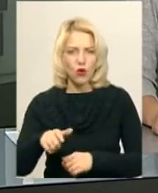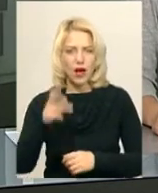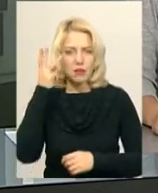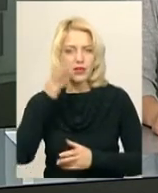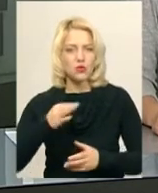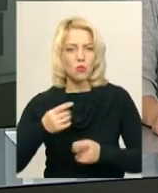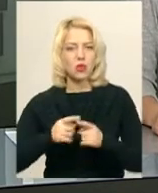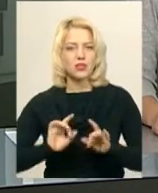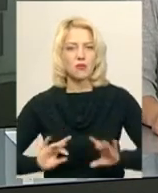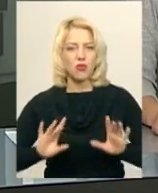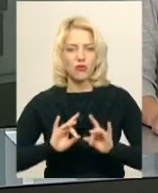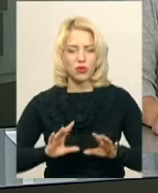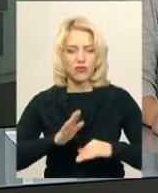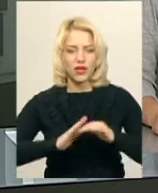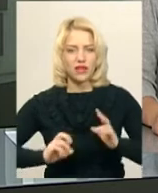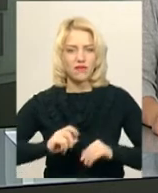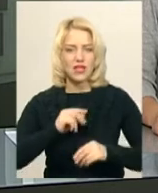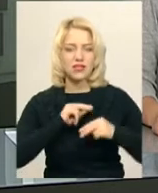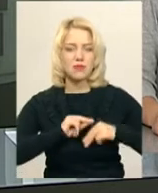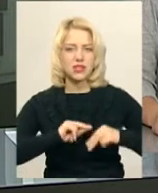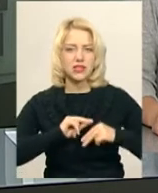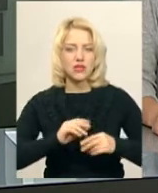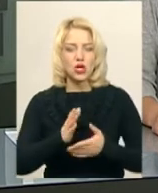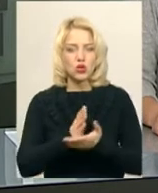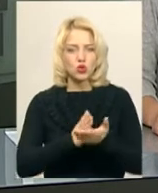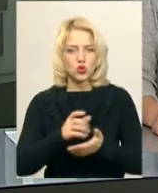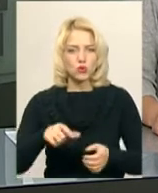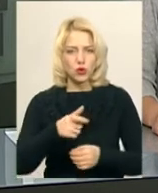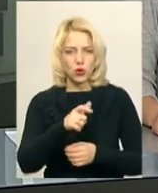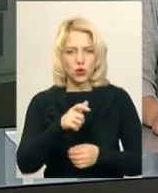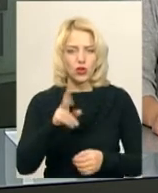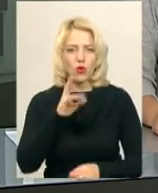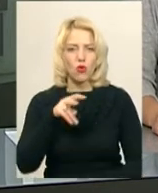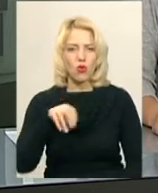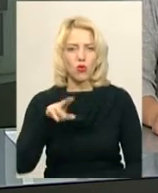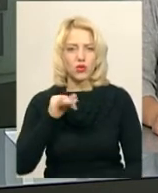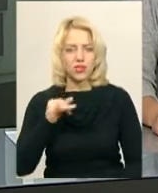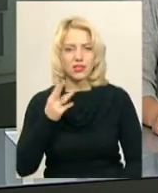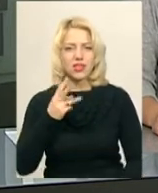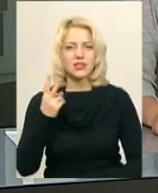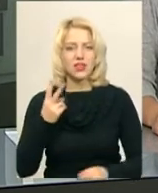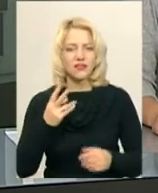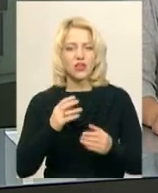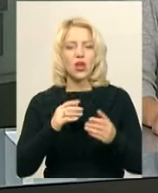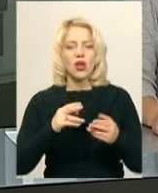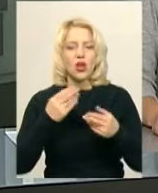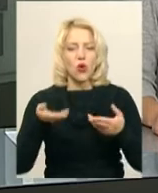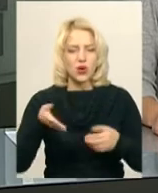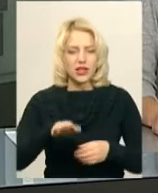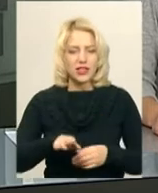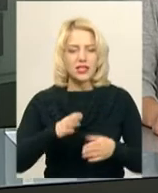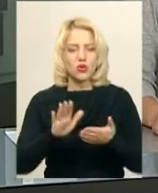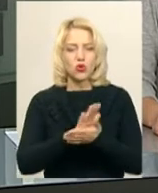повідомила фахівець зв'язків з громадськістю та ЗМІ служби автодоріг області Наталя Колодій. 32 одиниці очисної техніки з 38